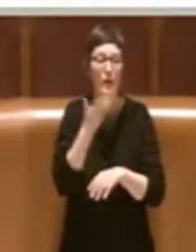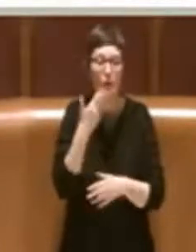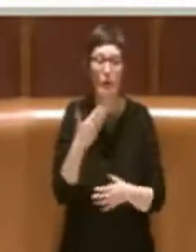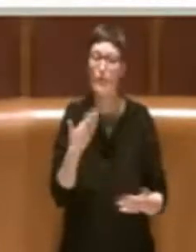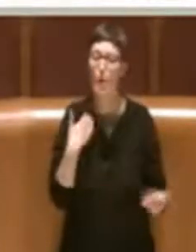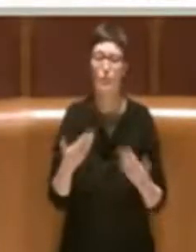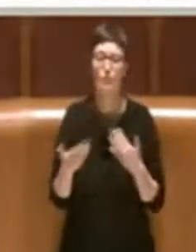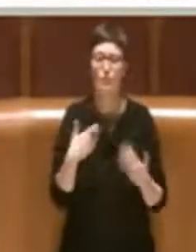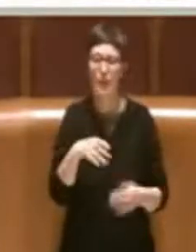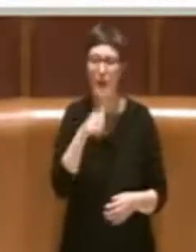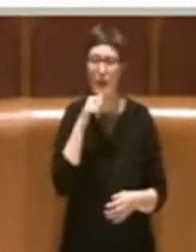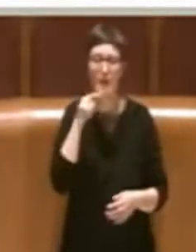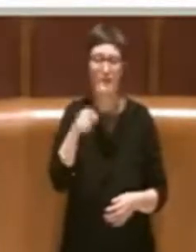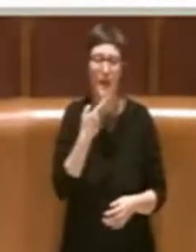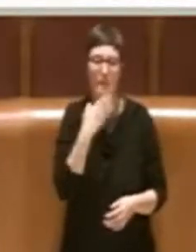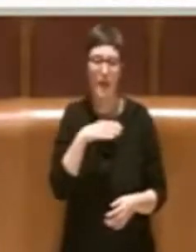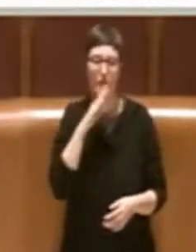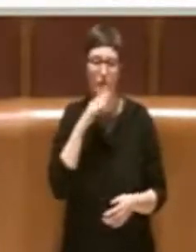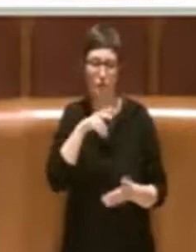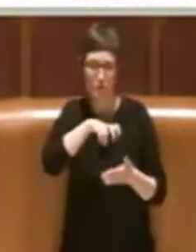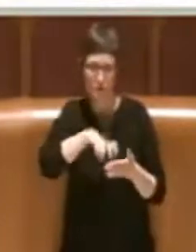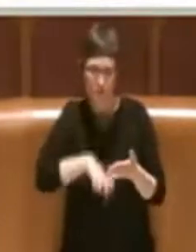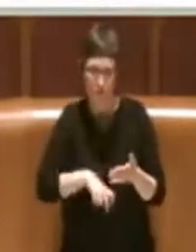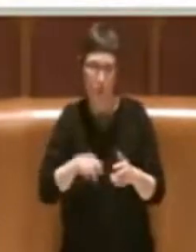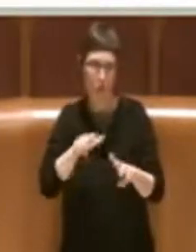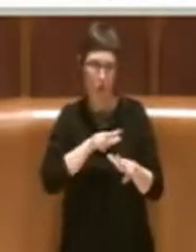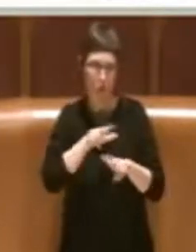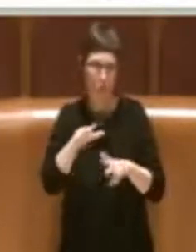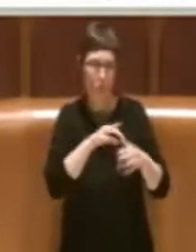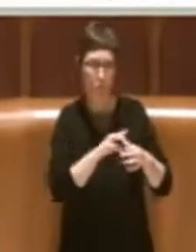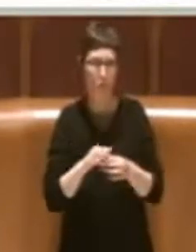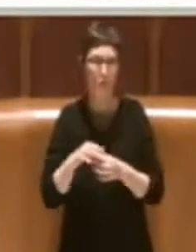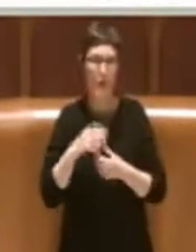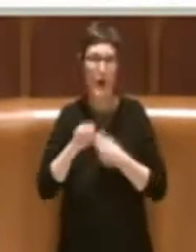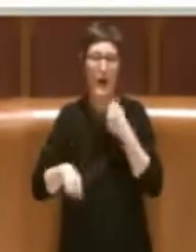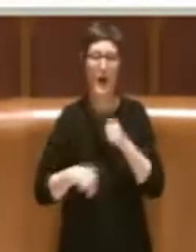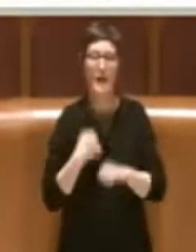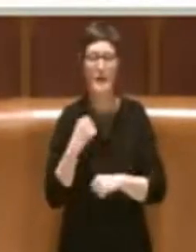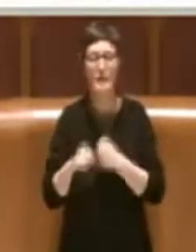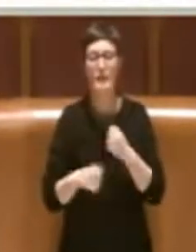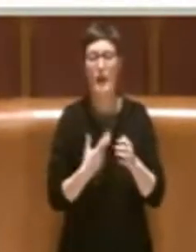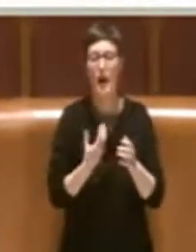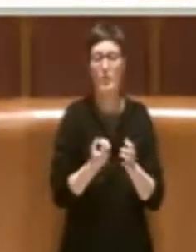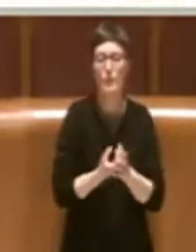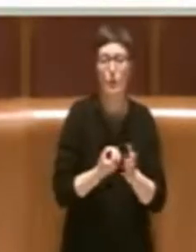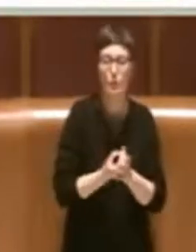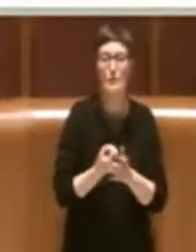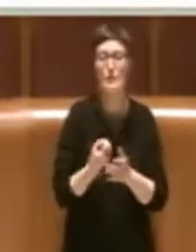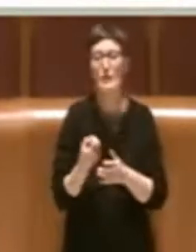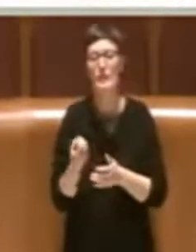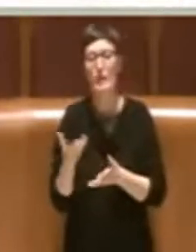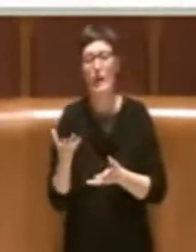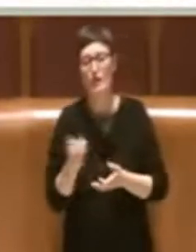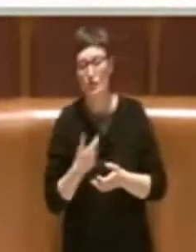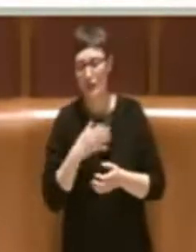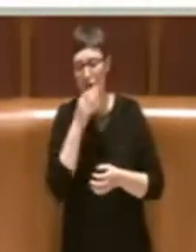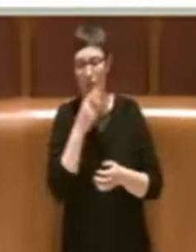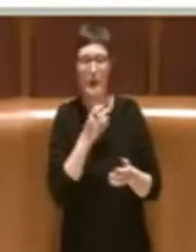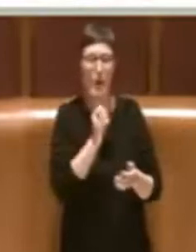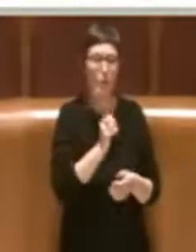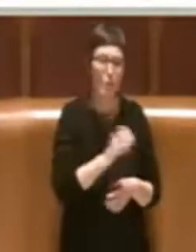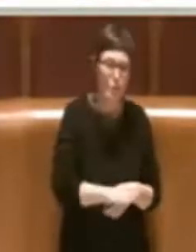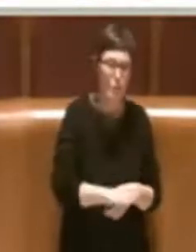dei tributi comunali per le attività produttive e ricettive, attività produttive incluse quelle di cultura e di